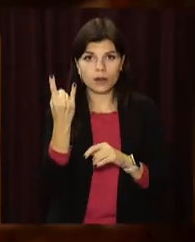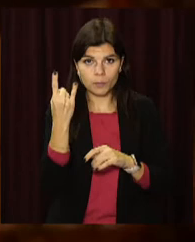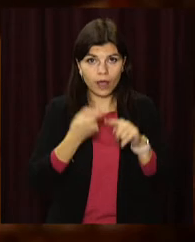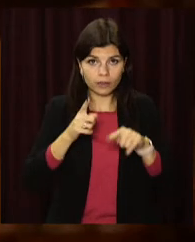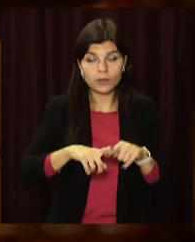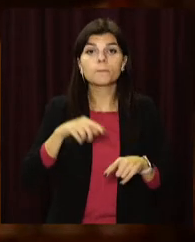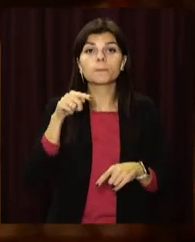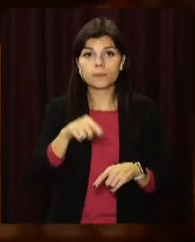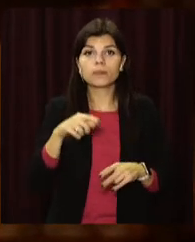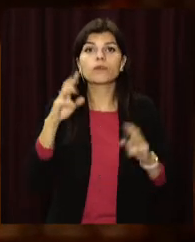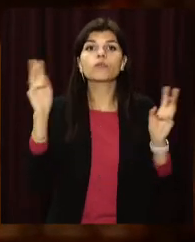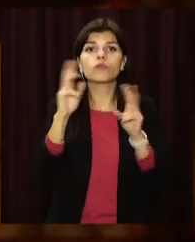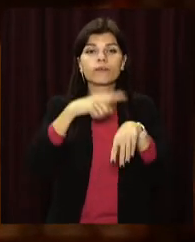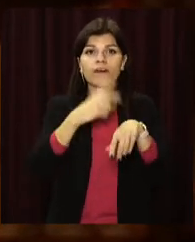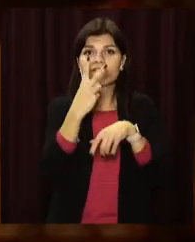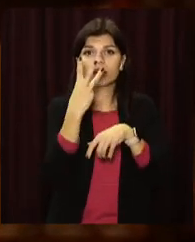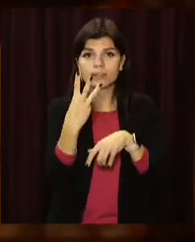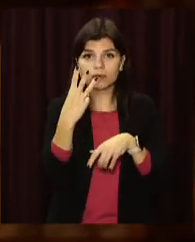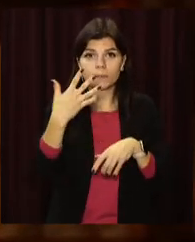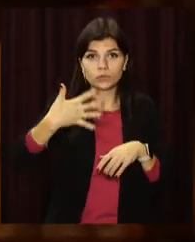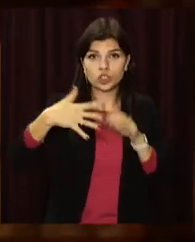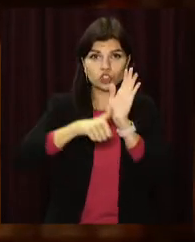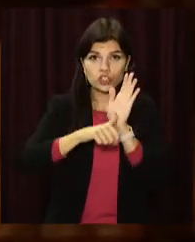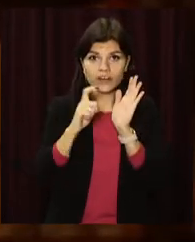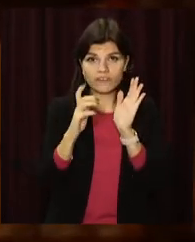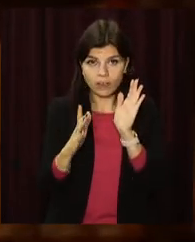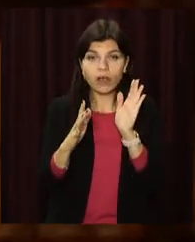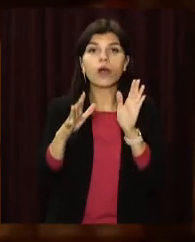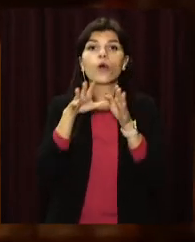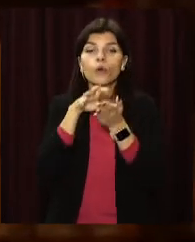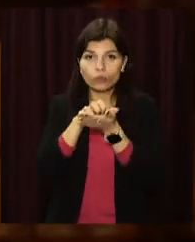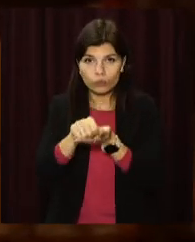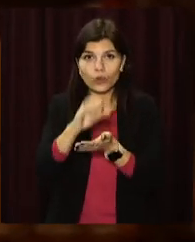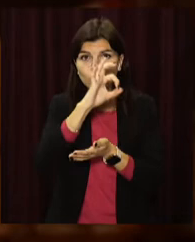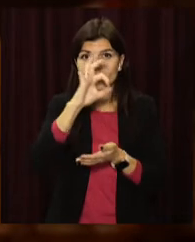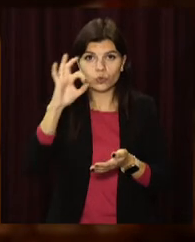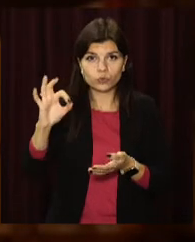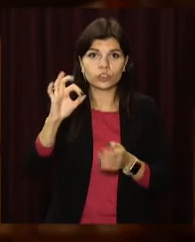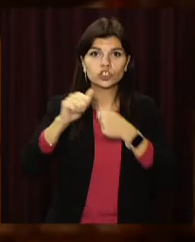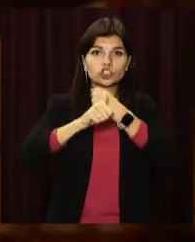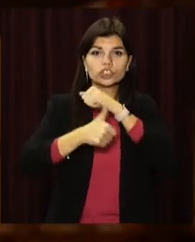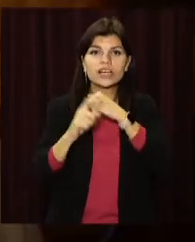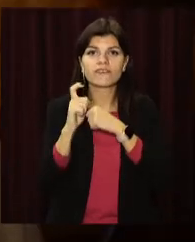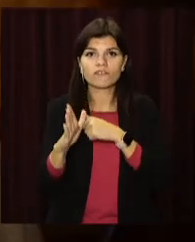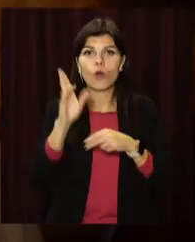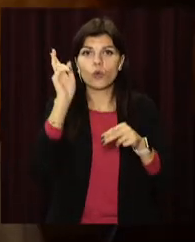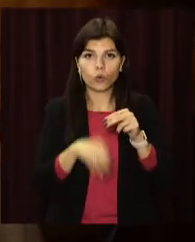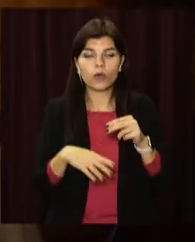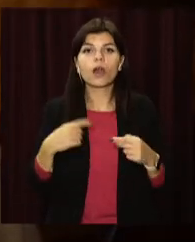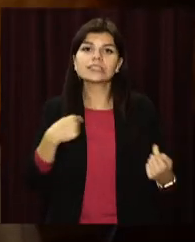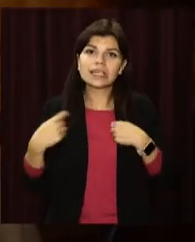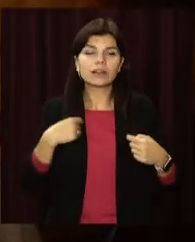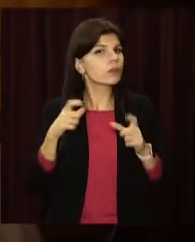Локалізація даної пожежі о 23 годині 56 хвилин, ліквідація о 0 годині 16 хвилин. Загиблих та